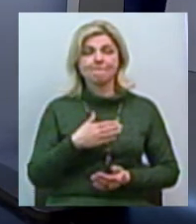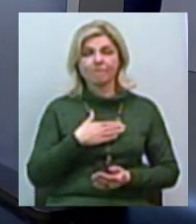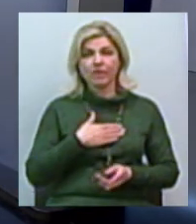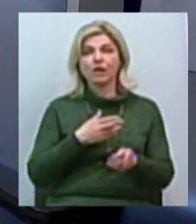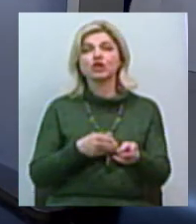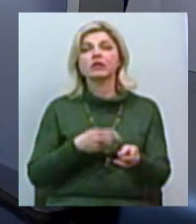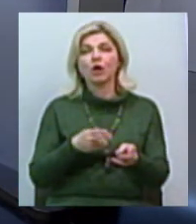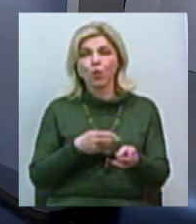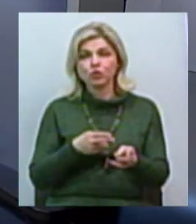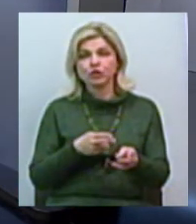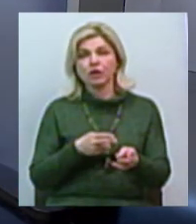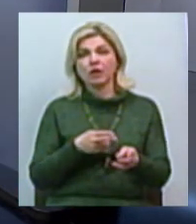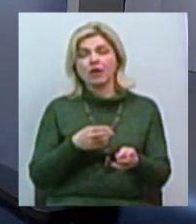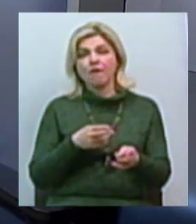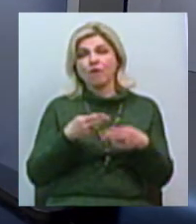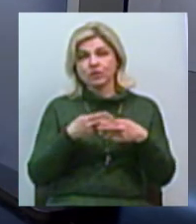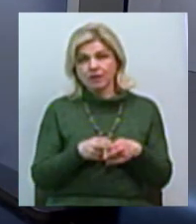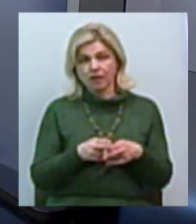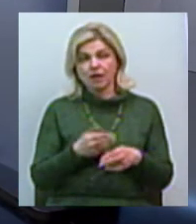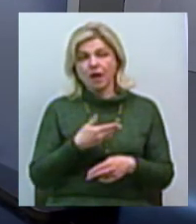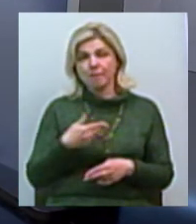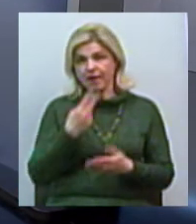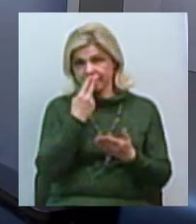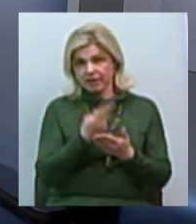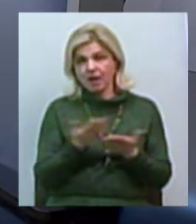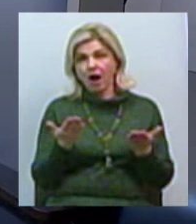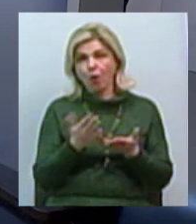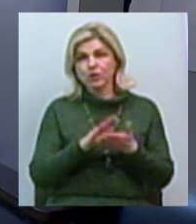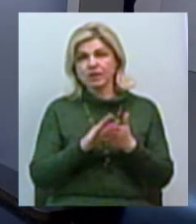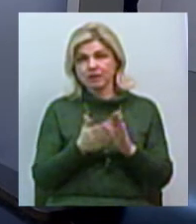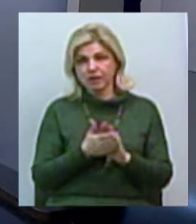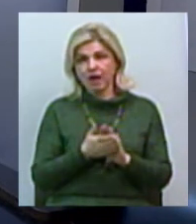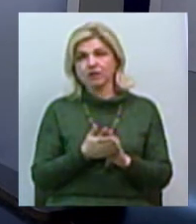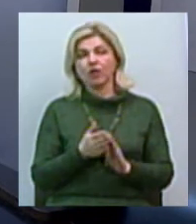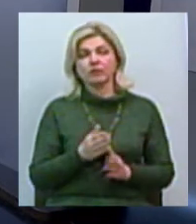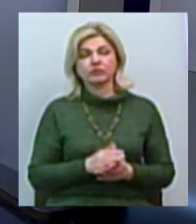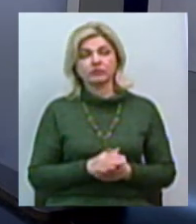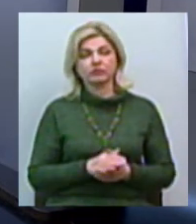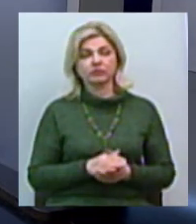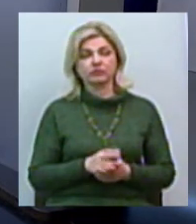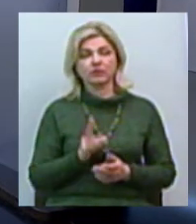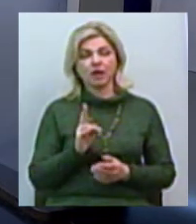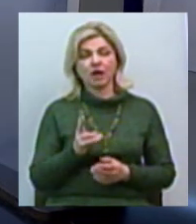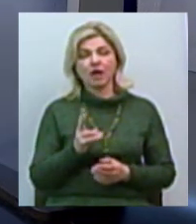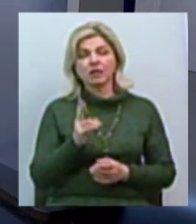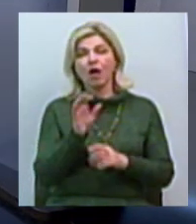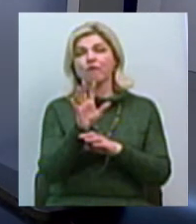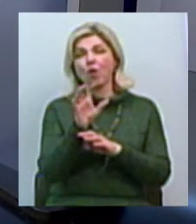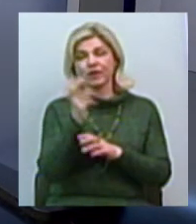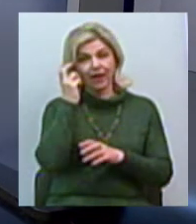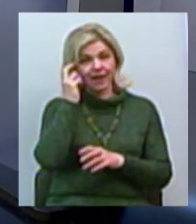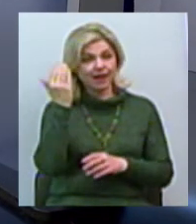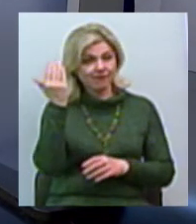вокзал. Ну, ми видим, якому состоянию він знаходиться, действительно, к сожалению... Ну, фото київський, да, не такой